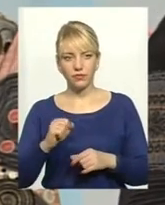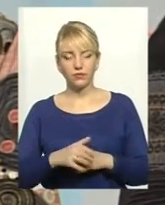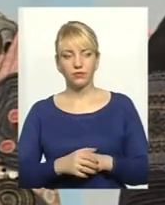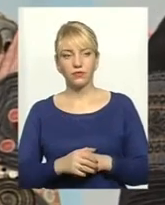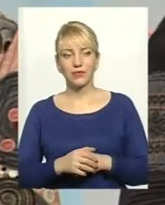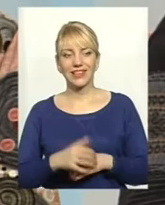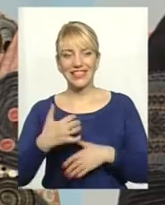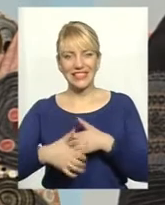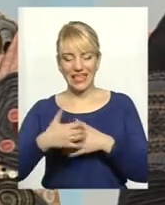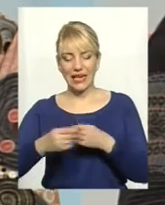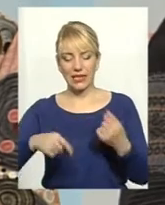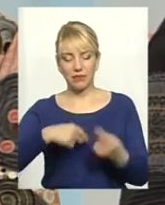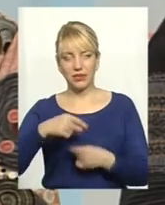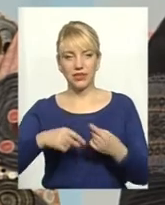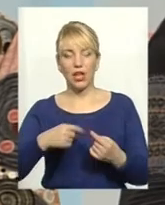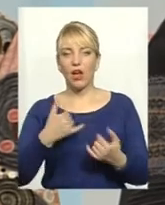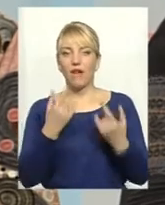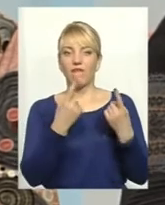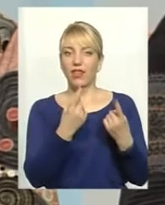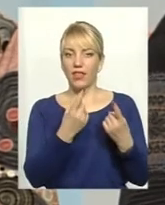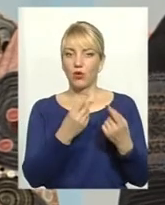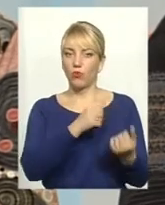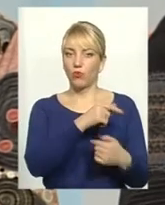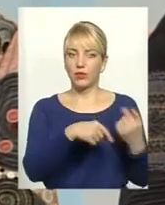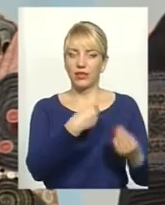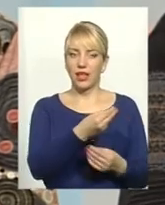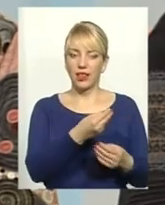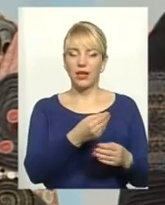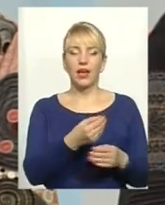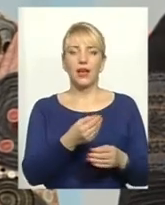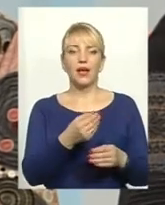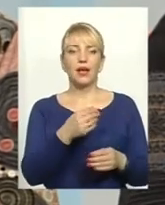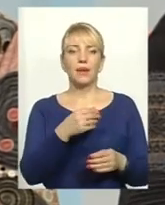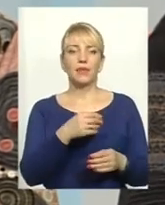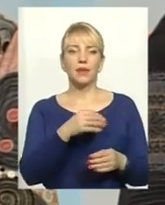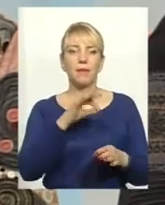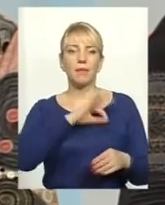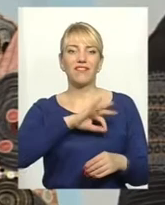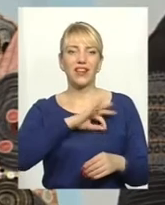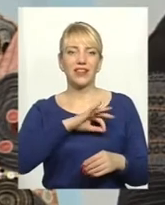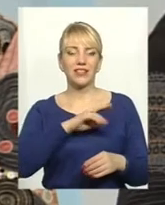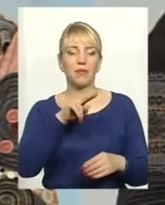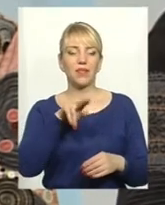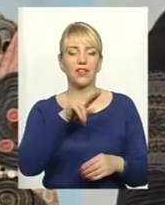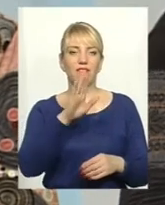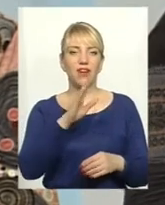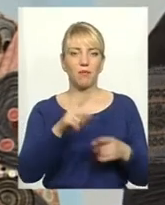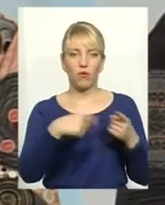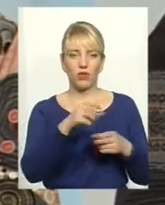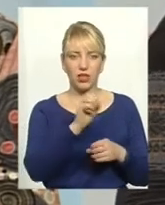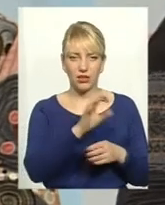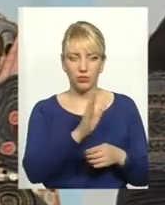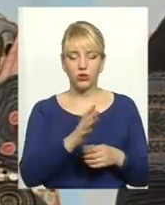А середній бізнес, великому бізнесу вони дали преференції ті, що повернення ПДВ йде, а середній бізнес, ну, він повинен отак